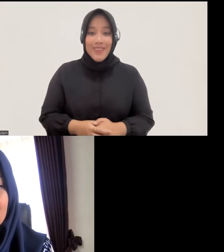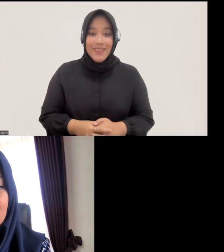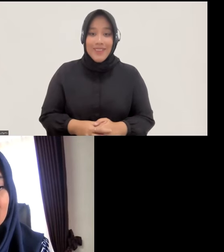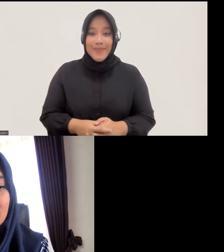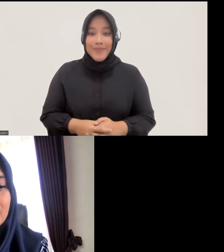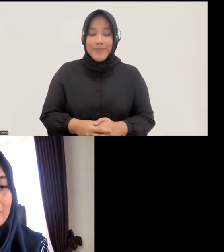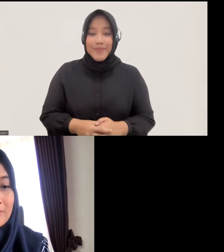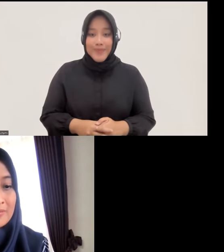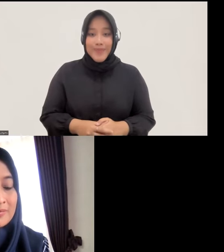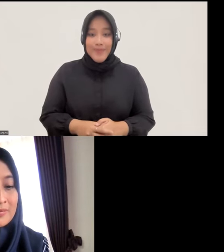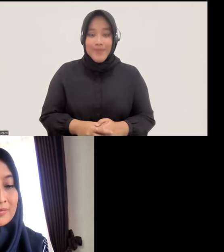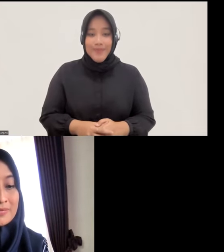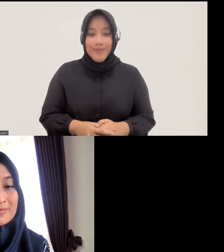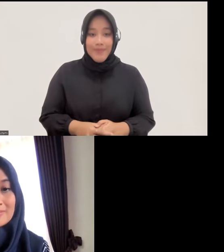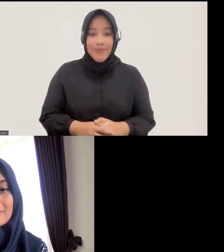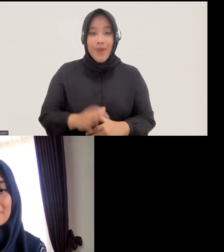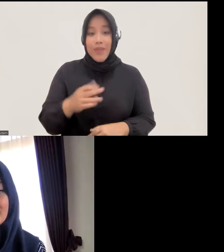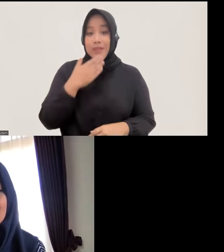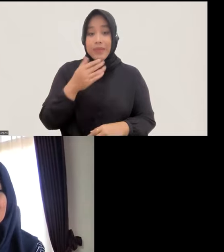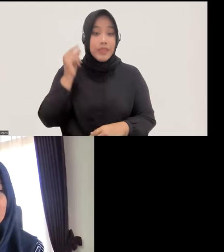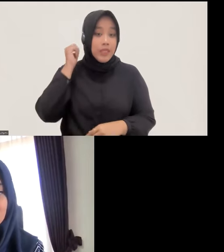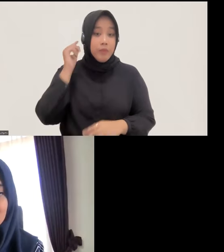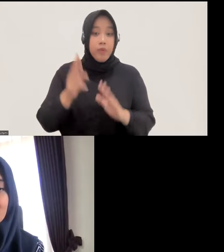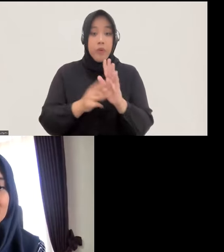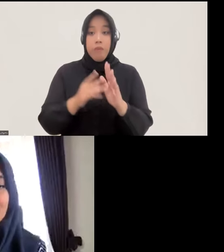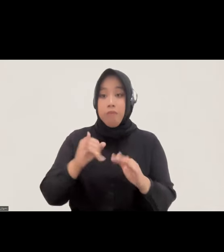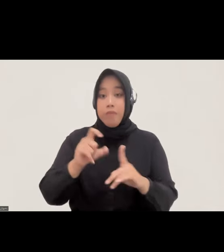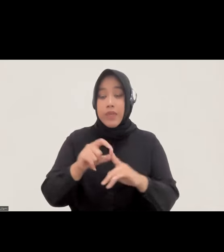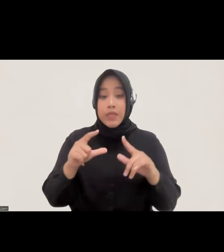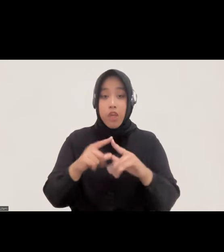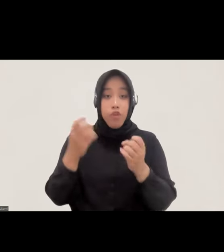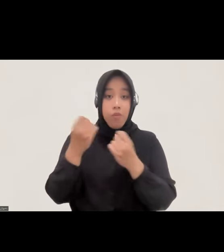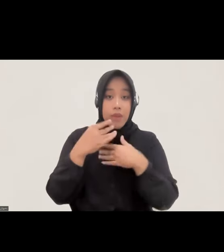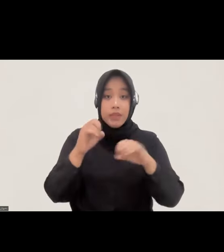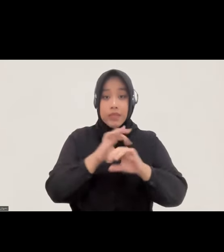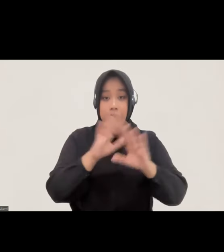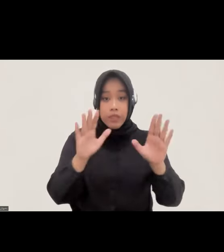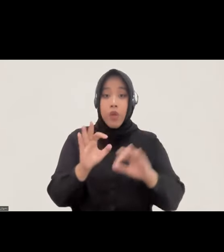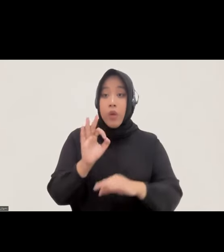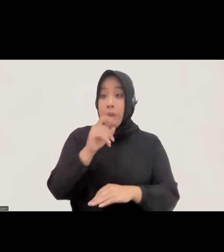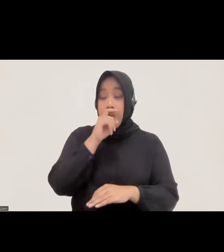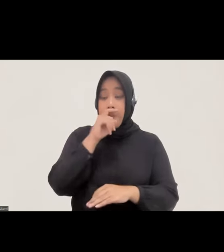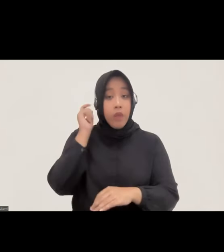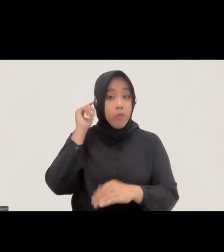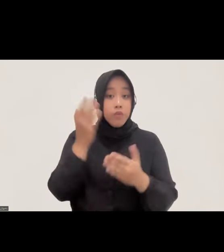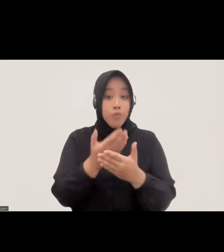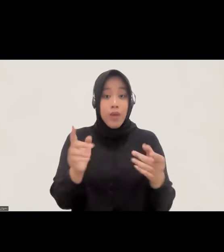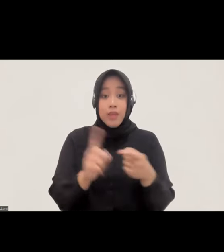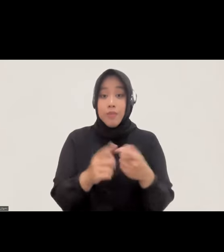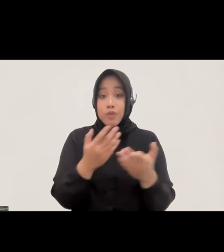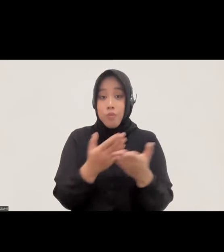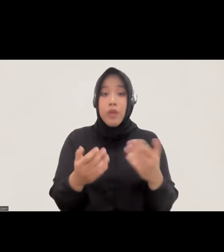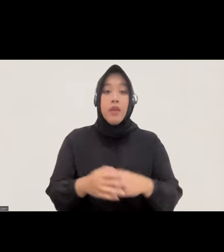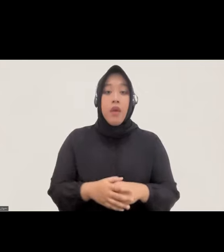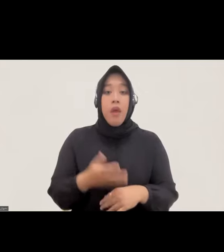oke baik terima kasih Bu Milda untuk penjelasannya Bapak Ibu rekan sekalian sepertinya